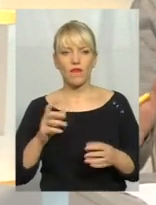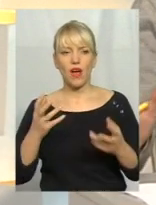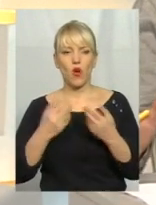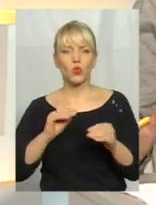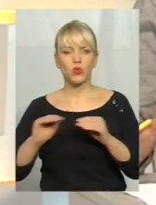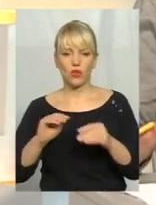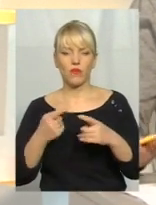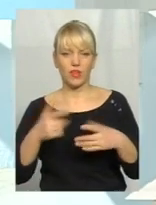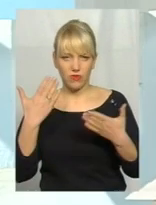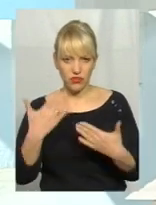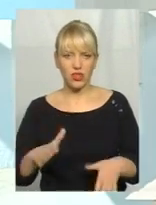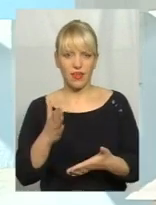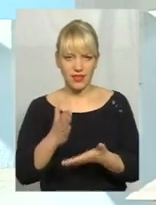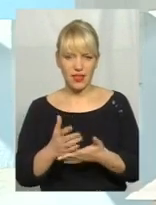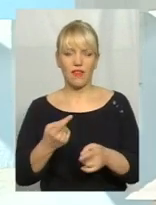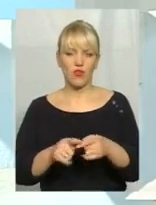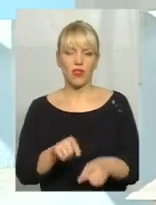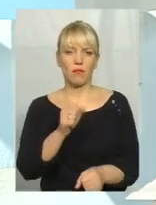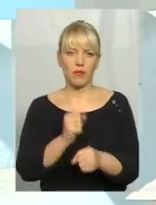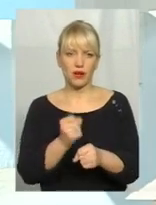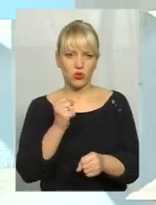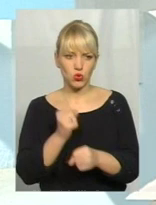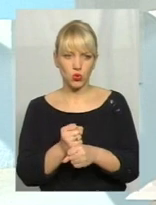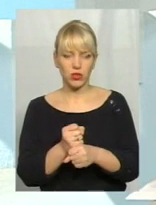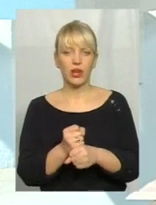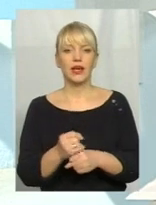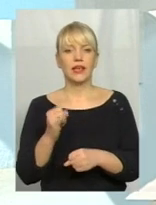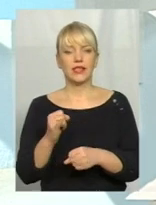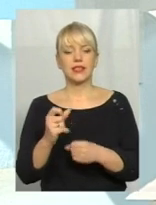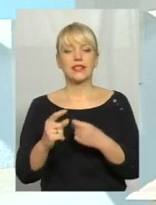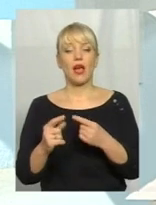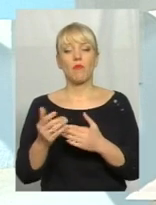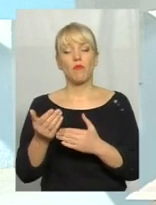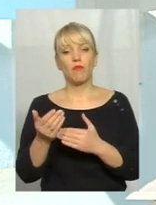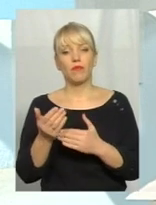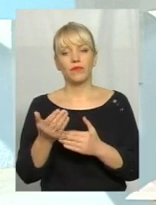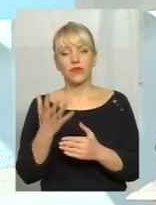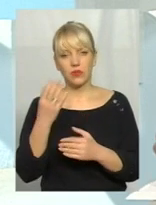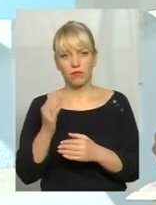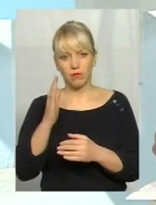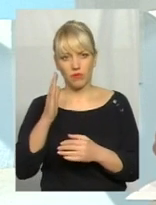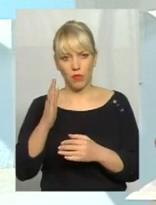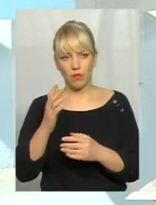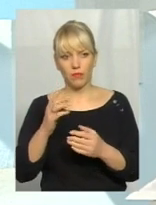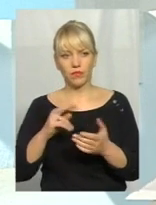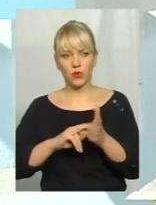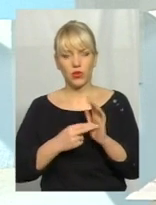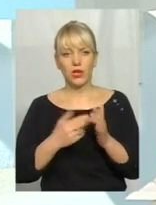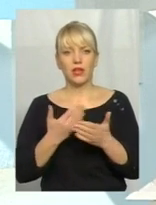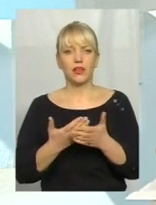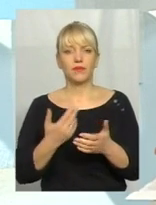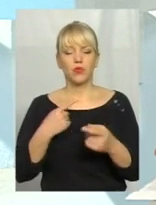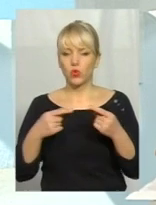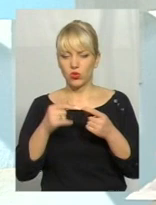вже є, вона працює? Так, вона є, вона працює, і за попередніми прогнозами, точно ми не можемо